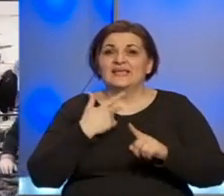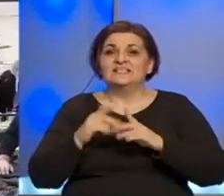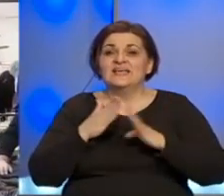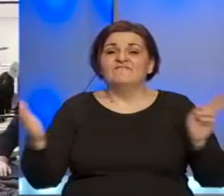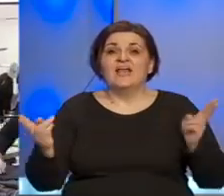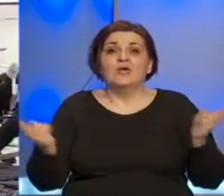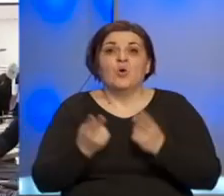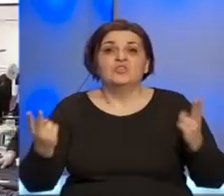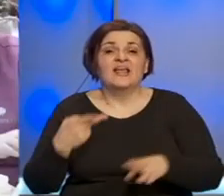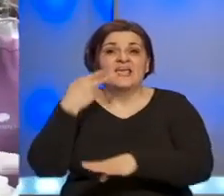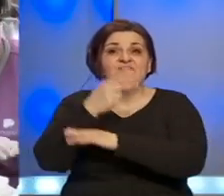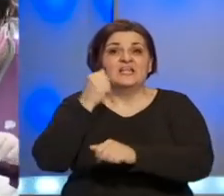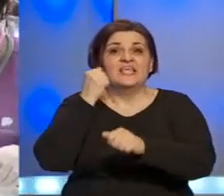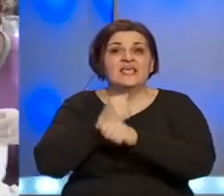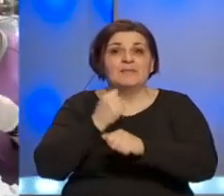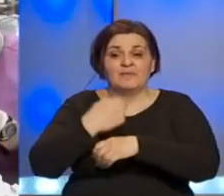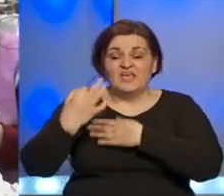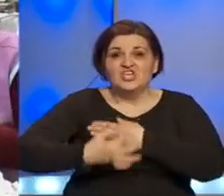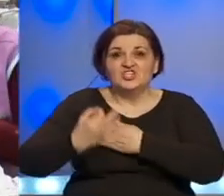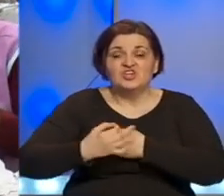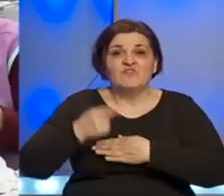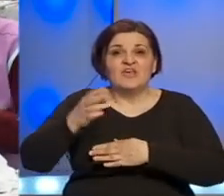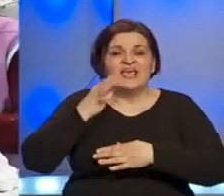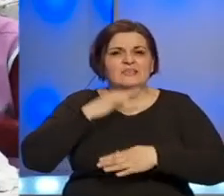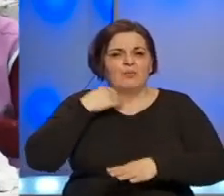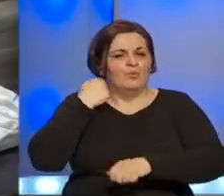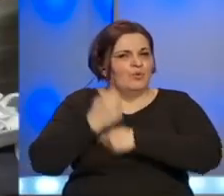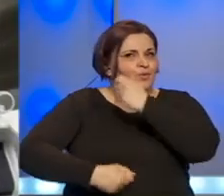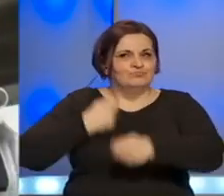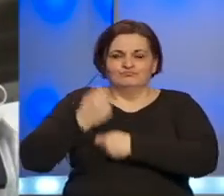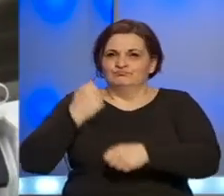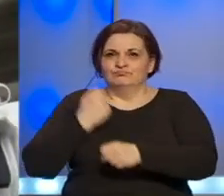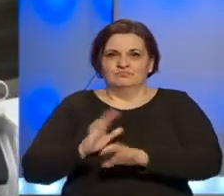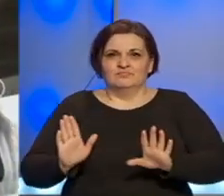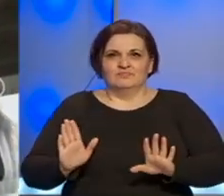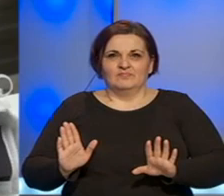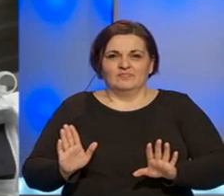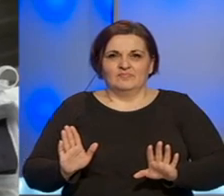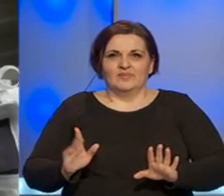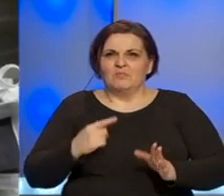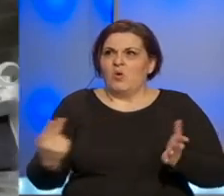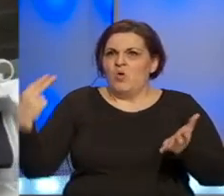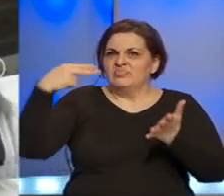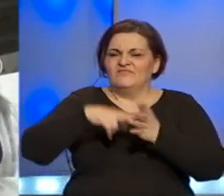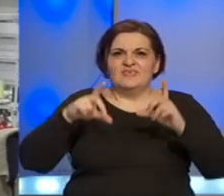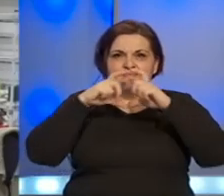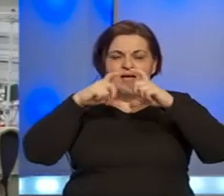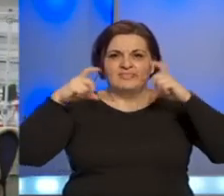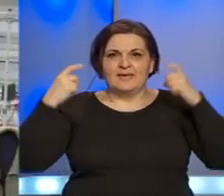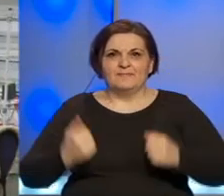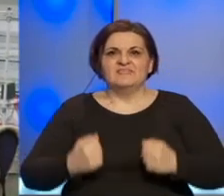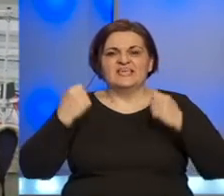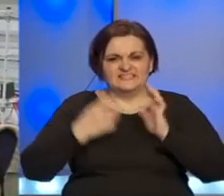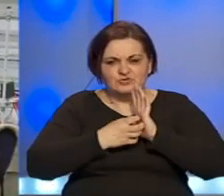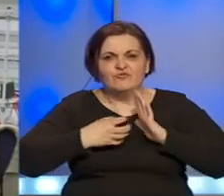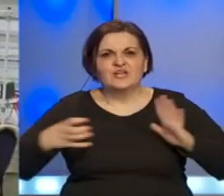potražnje firme koje se bave šivenjem, ovih dana imaju pune ruke posla. Pa sad smo oko 2000 maske i sad ćemo